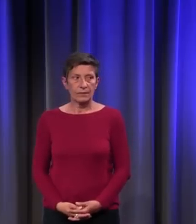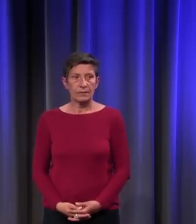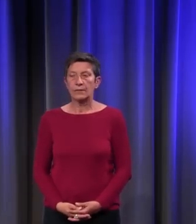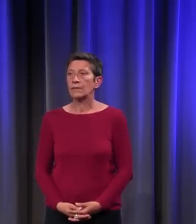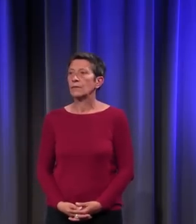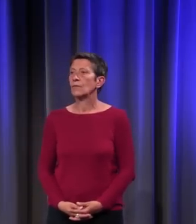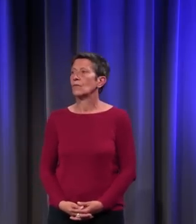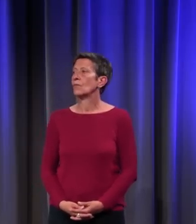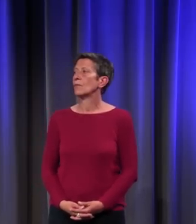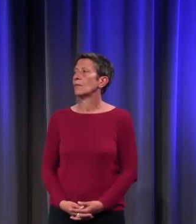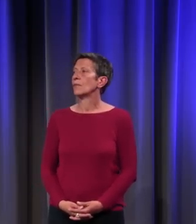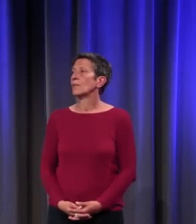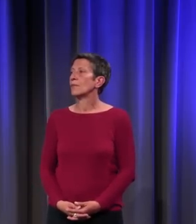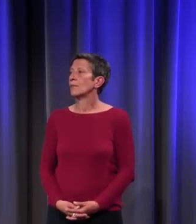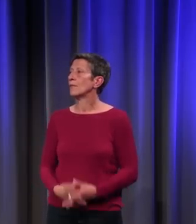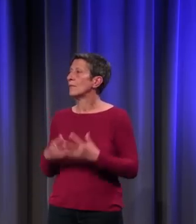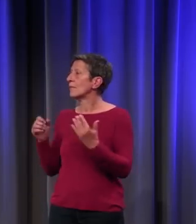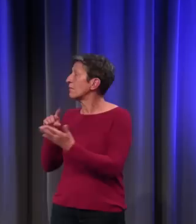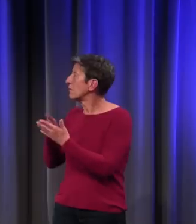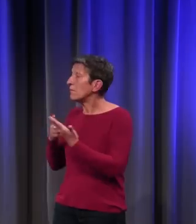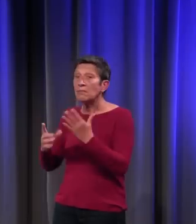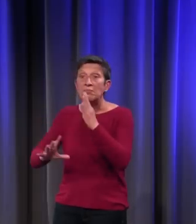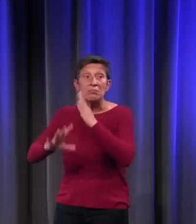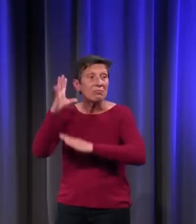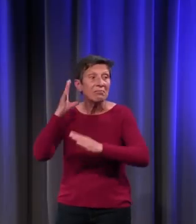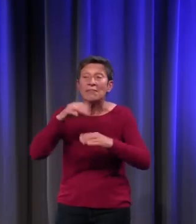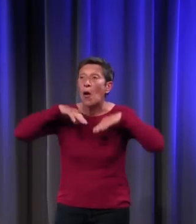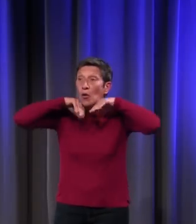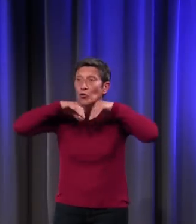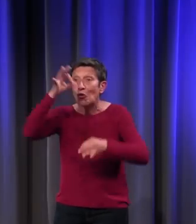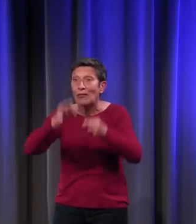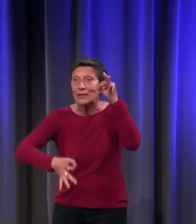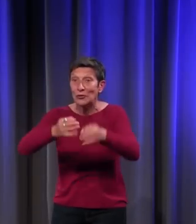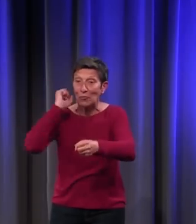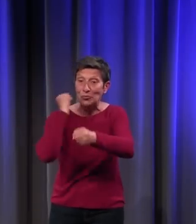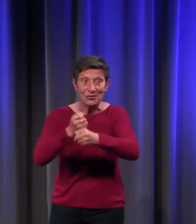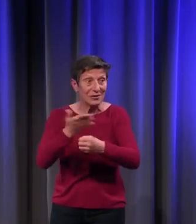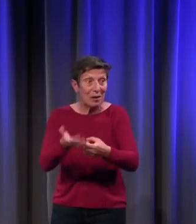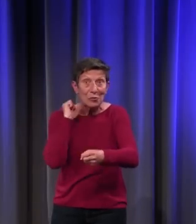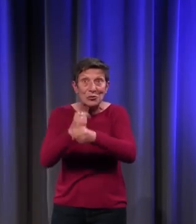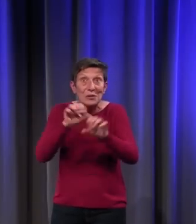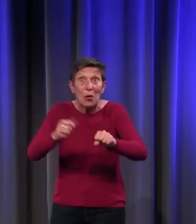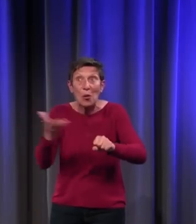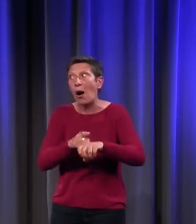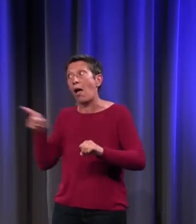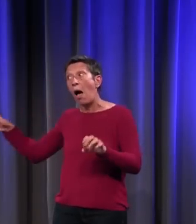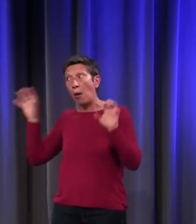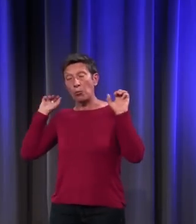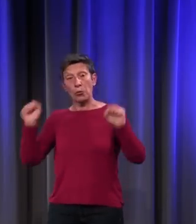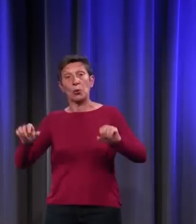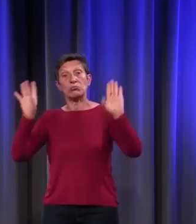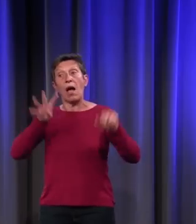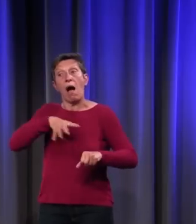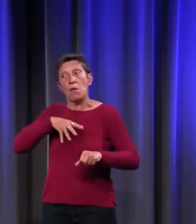Quand le cochon était condamné, quelle était sa peine ? Alors, il peut être acquitté. S'il a un bon